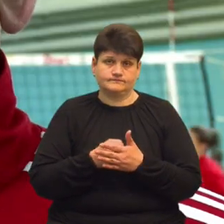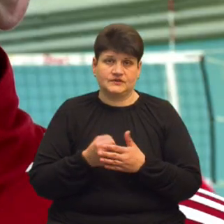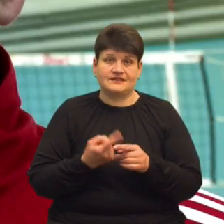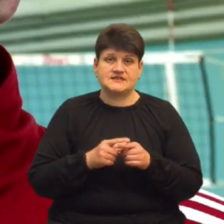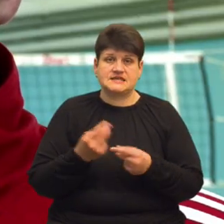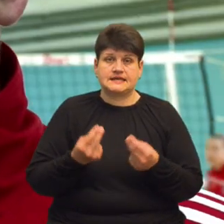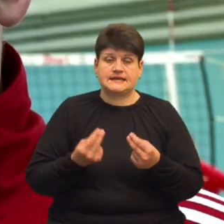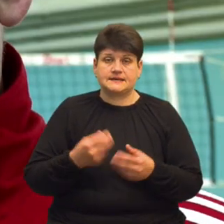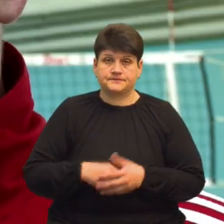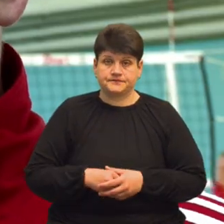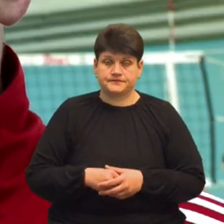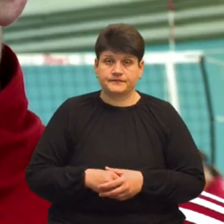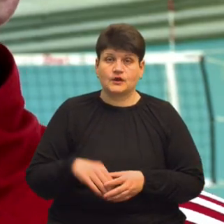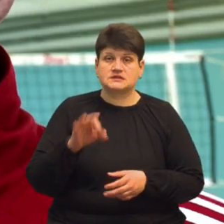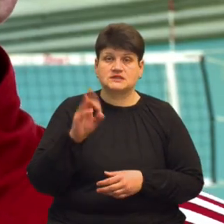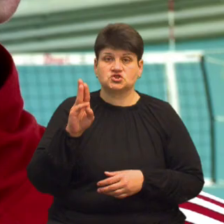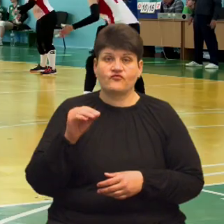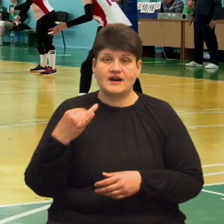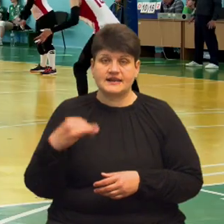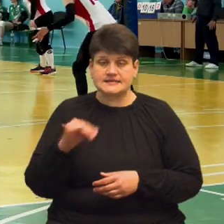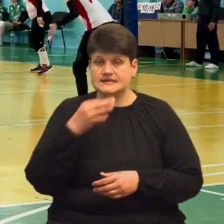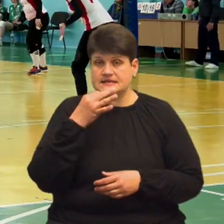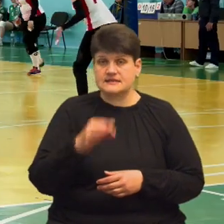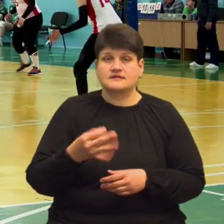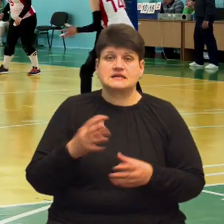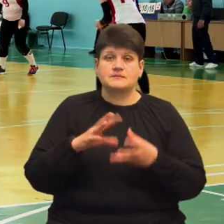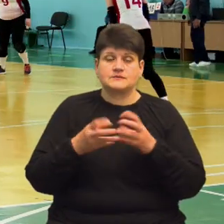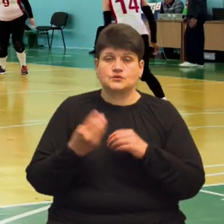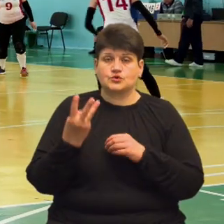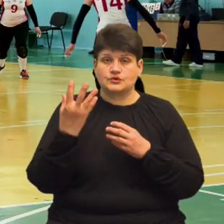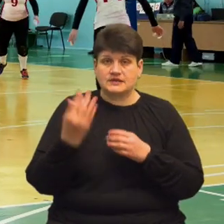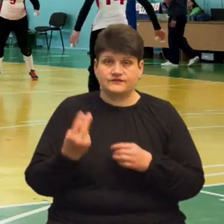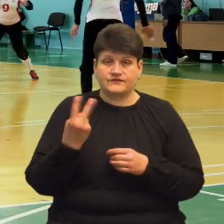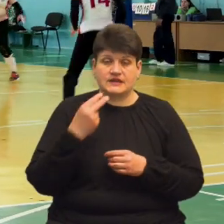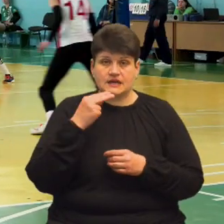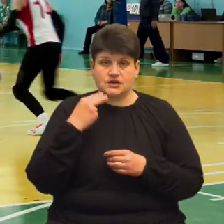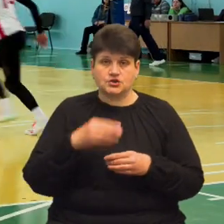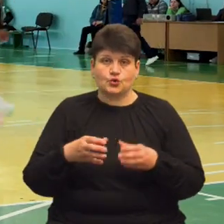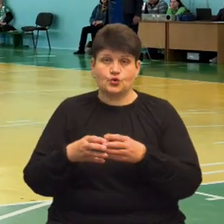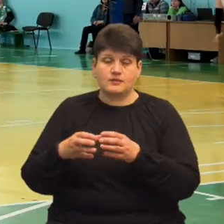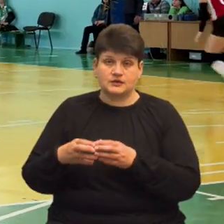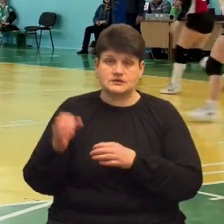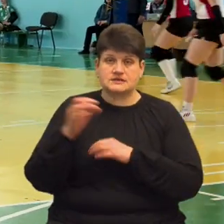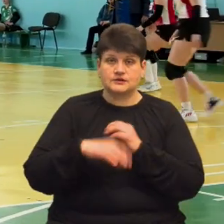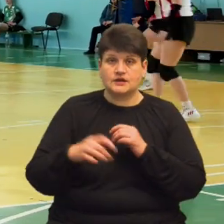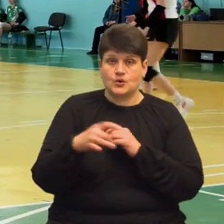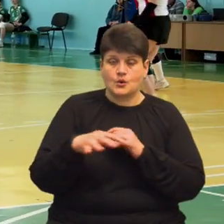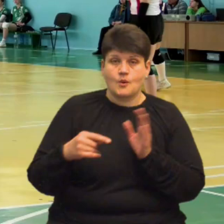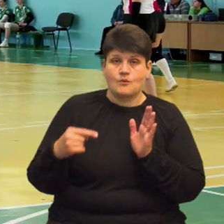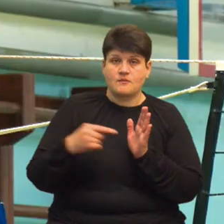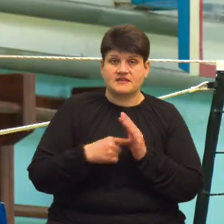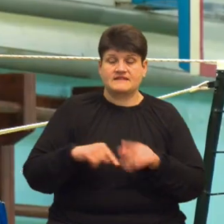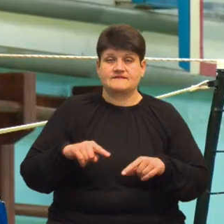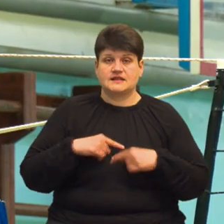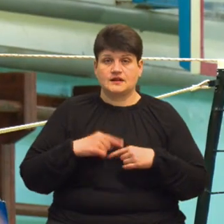Олександр Швай розповів, за підсумками трьох ігрових днів, дві кращих команди західного регіону потраплять у фінальну частину